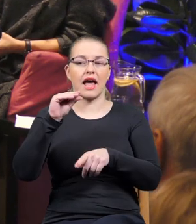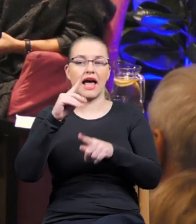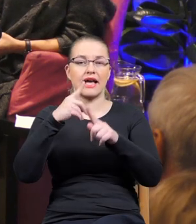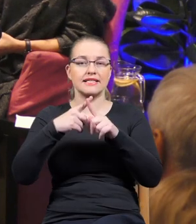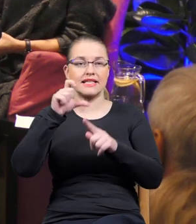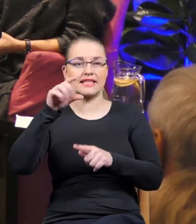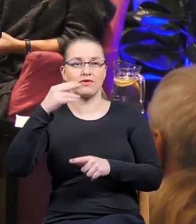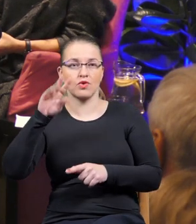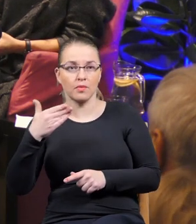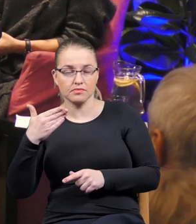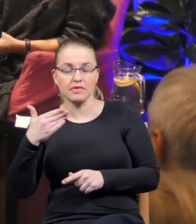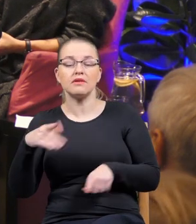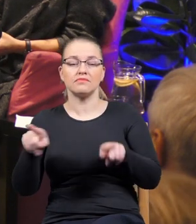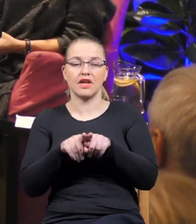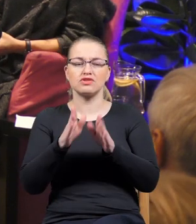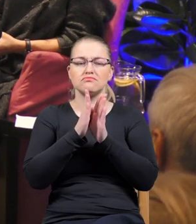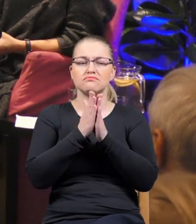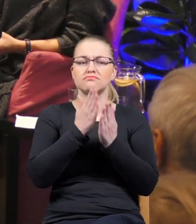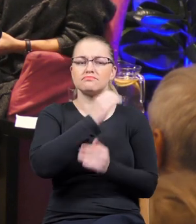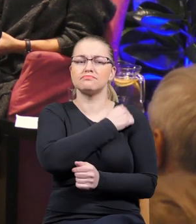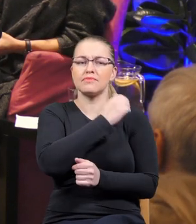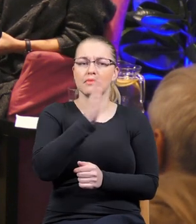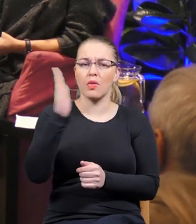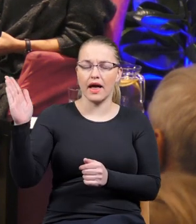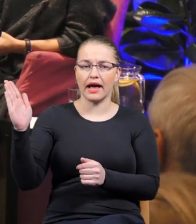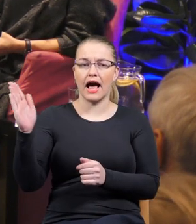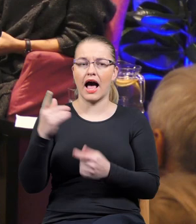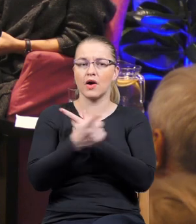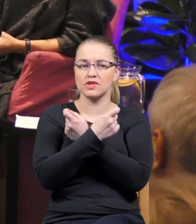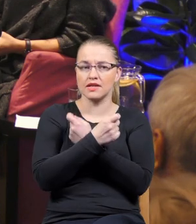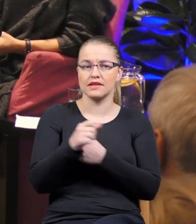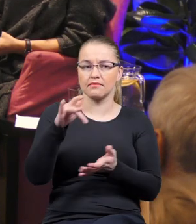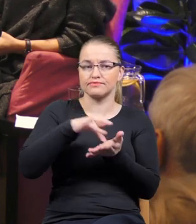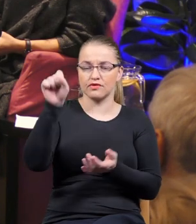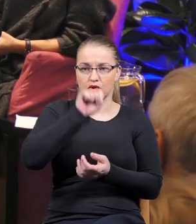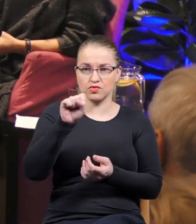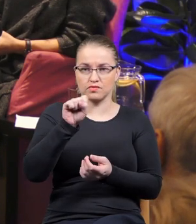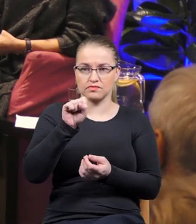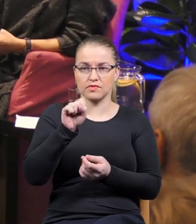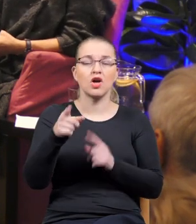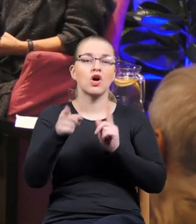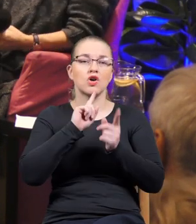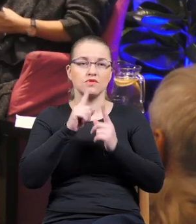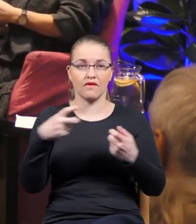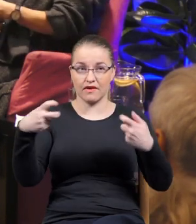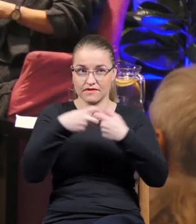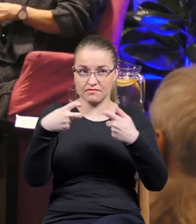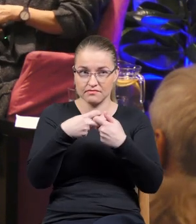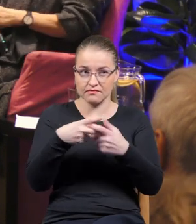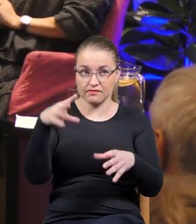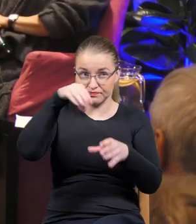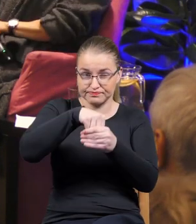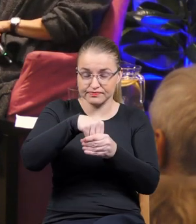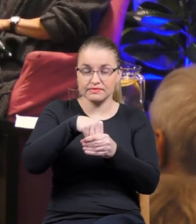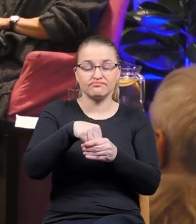i Bibliotekę Austriacką we Wrocławiu. Rozmowa jest transmitowana online. Niestety nie mogliśmy wszystkich